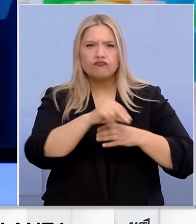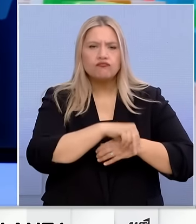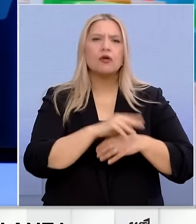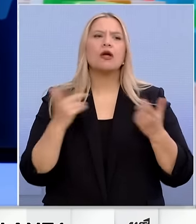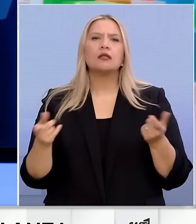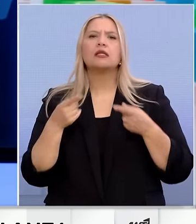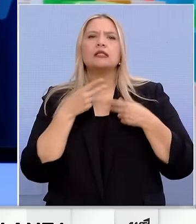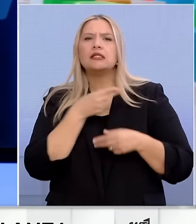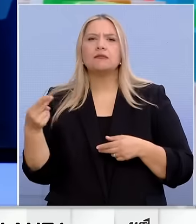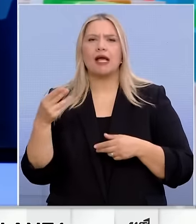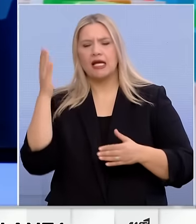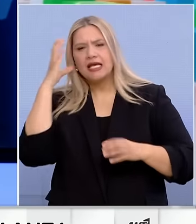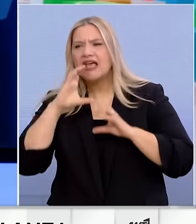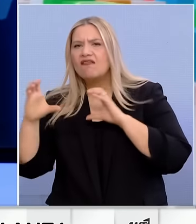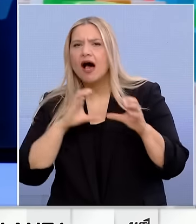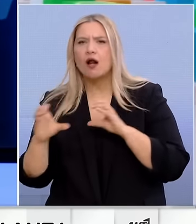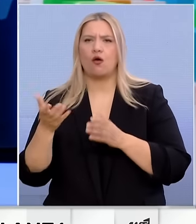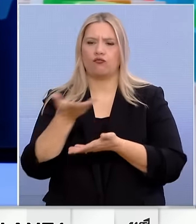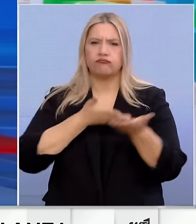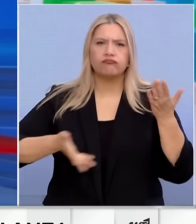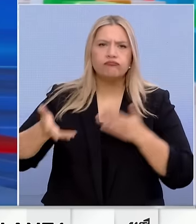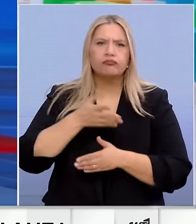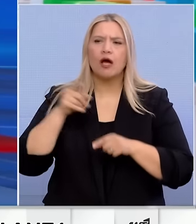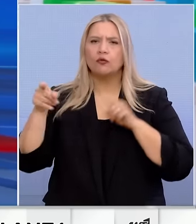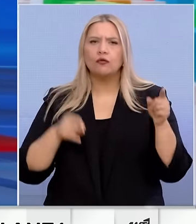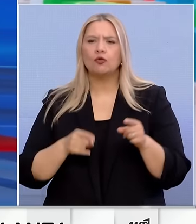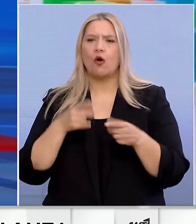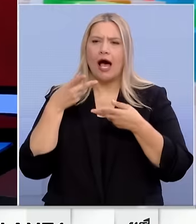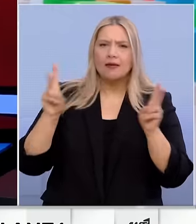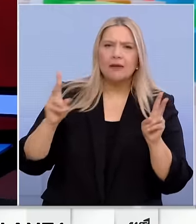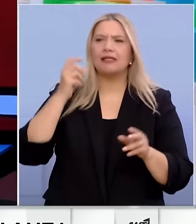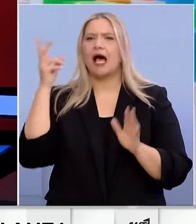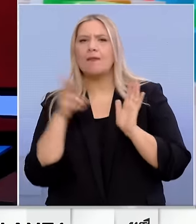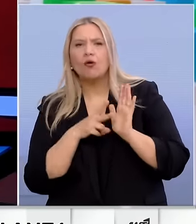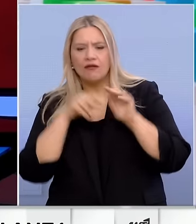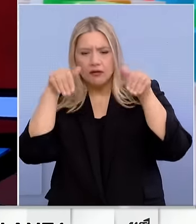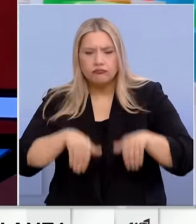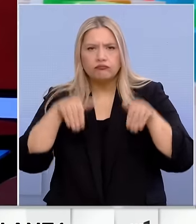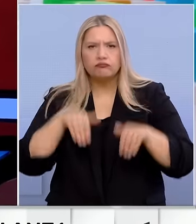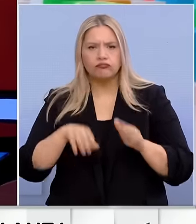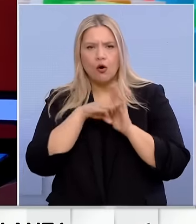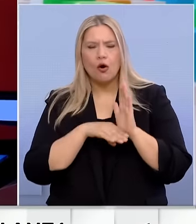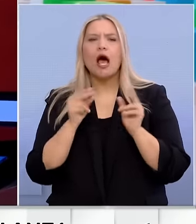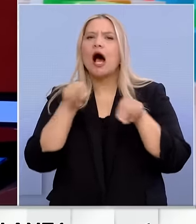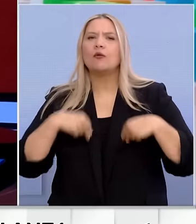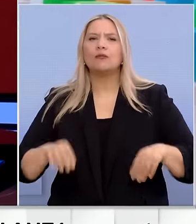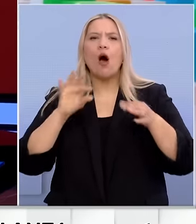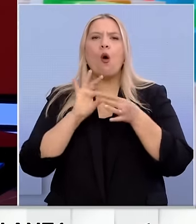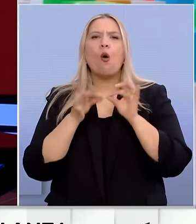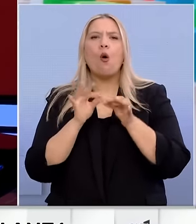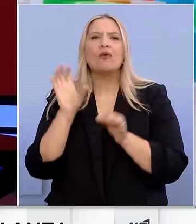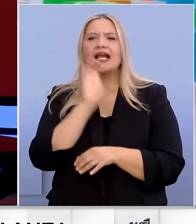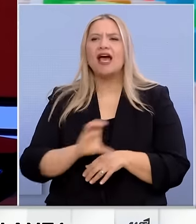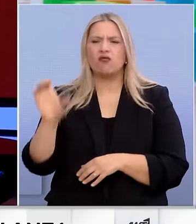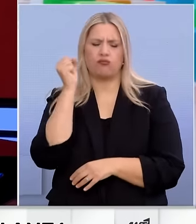κεφαλαίων, εκεί θα οδηγούσε. Διότι εδώ υπάρχουν ισχυροί μονοπωλιακοί όμιλοι σε όλη την Ευρώπη, πολύ